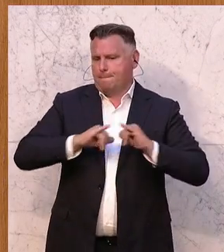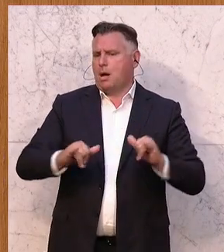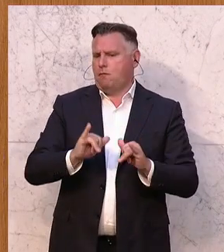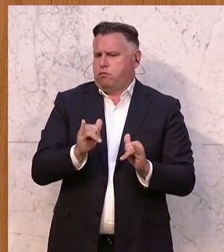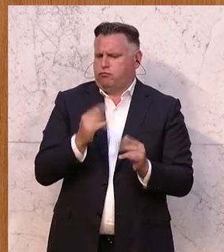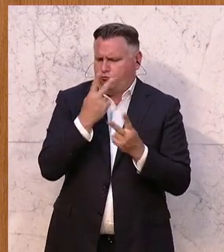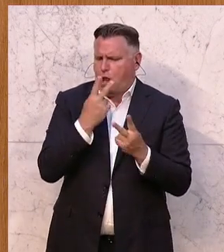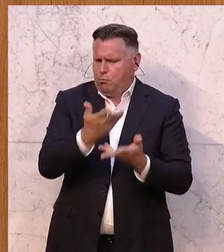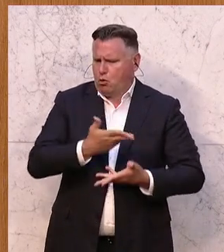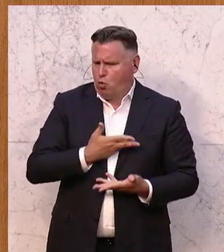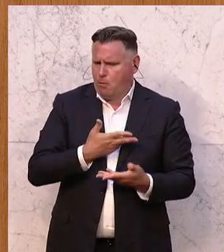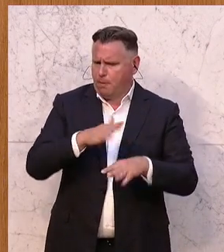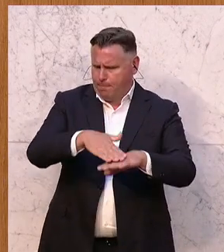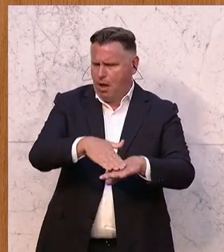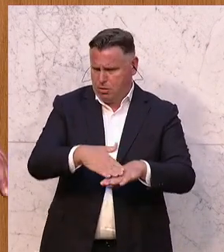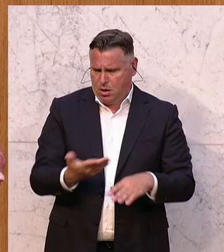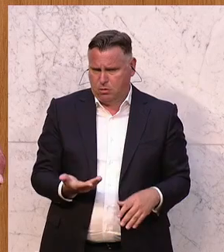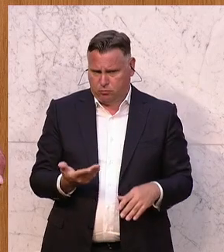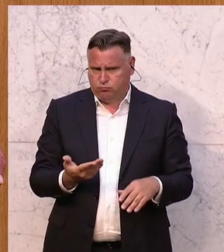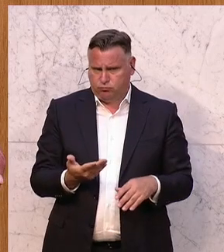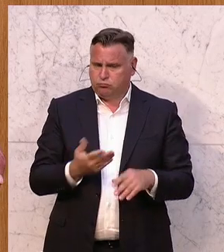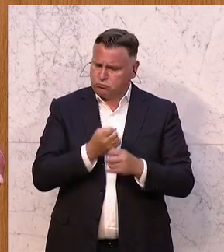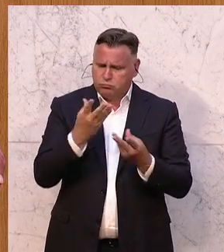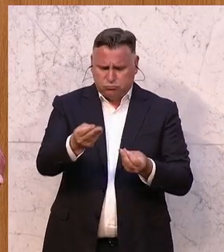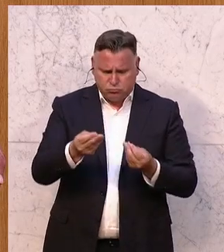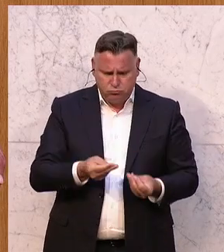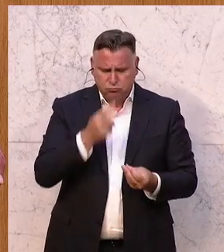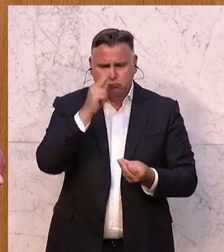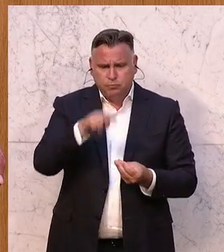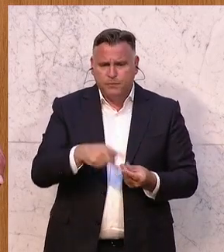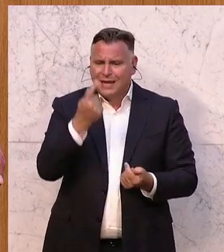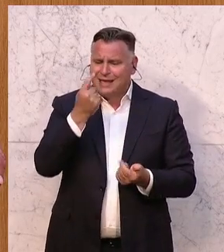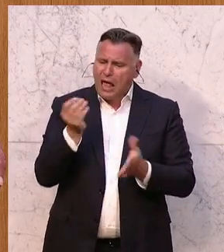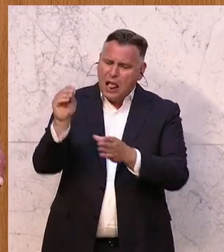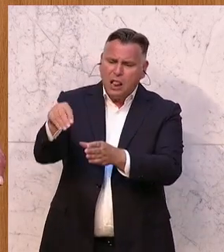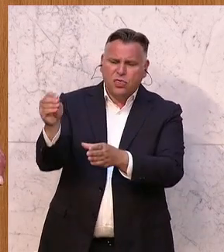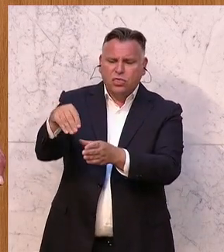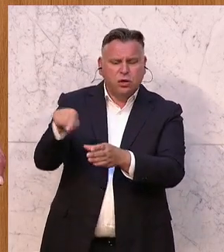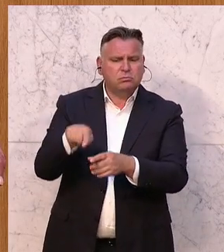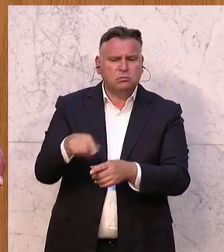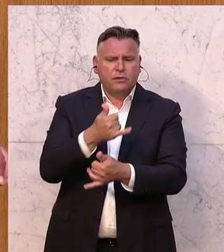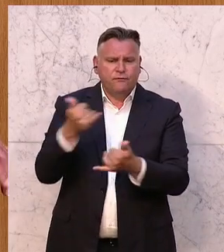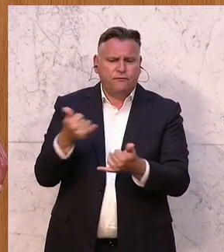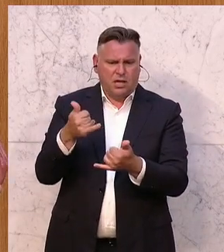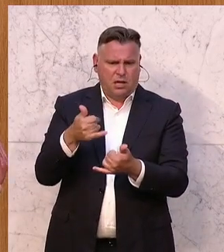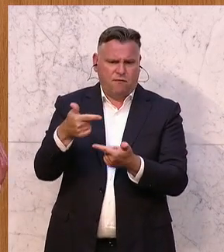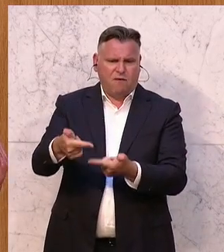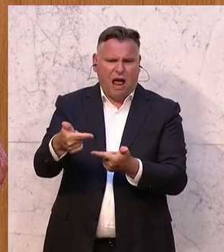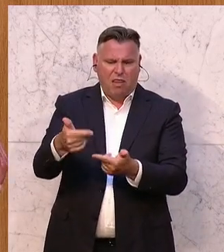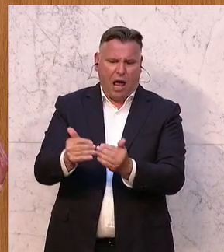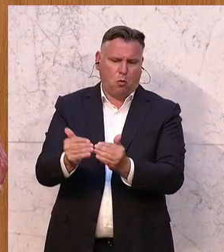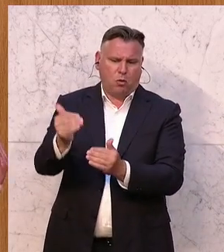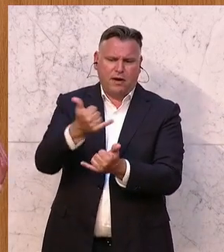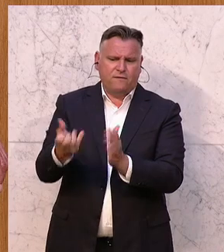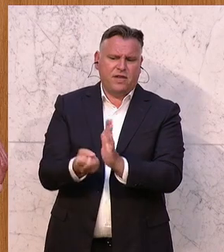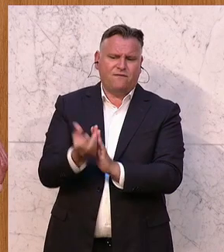bekommen. Und er hat auch eine klare Einsicht, wie dieses Geld veranlagt wird, dass nach europäischen Vorschriften natürlich